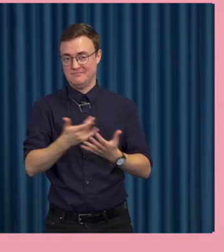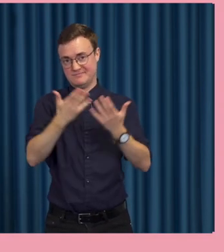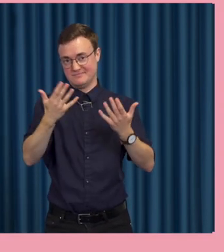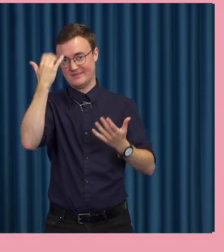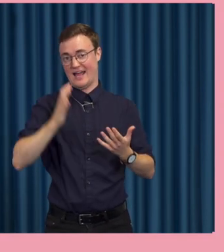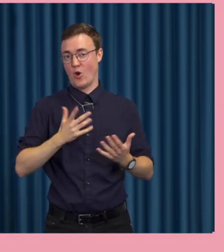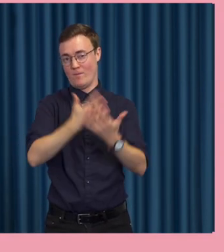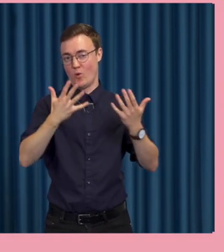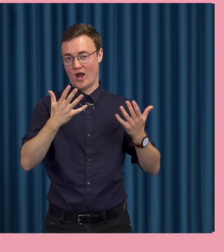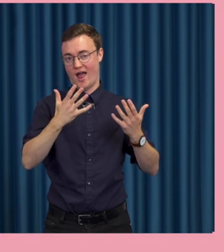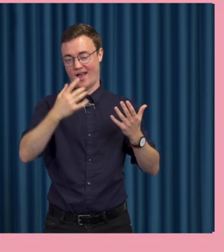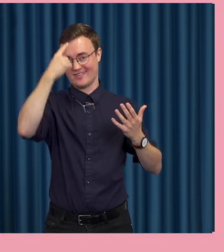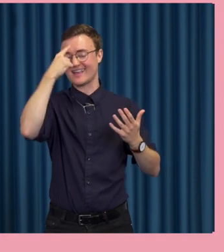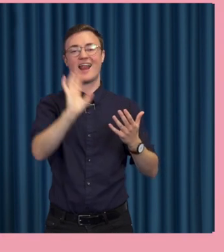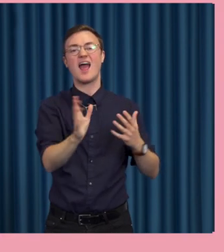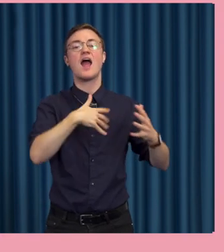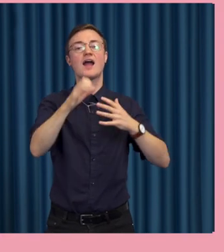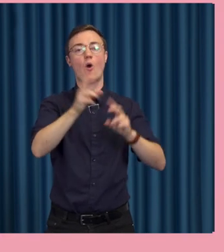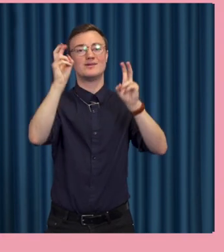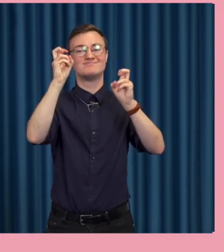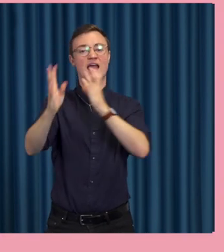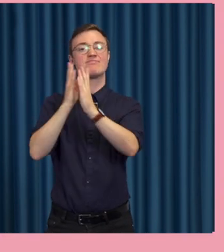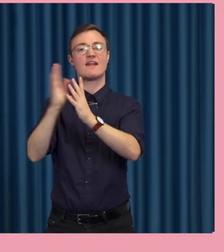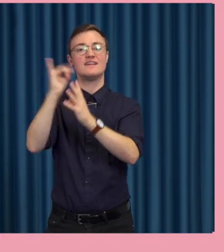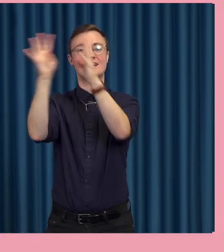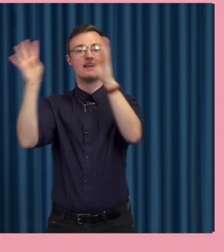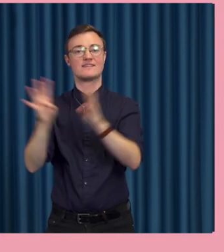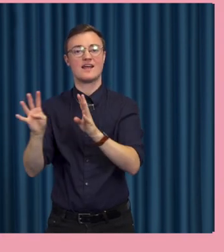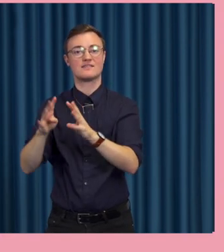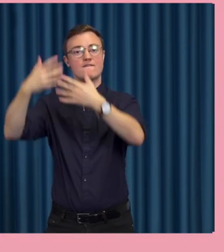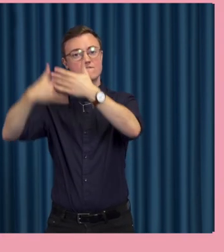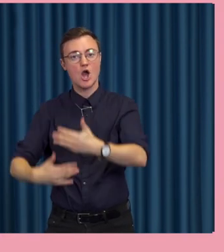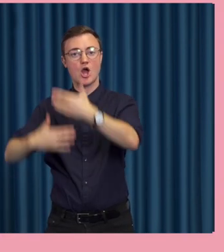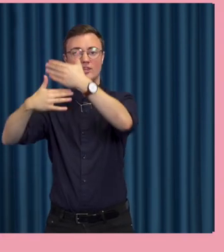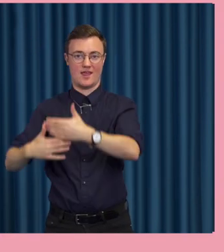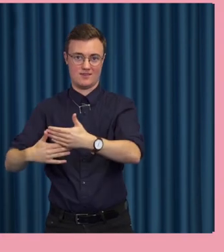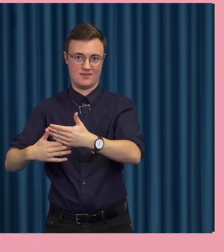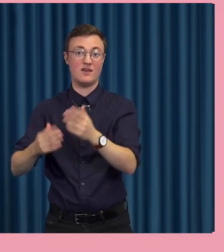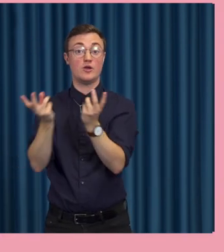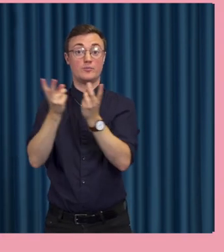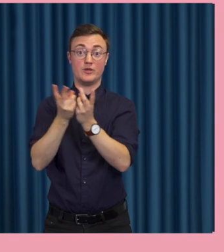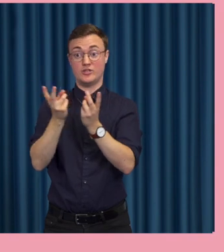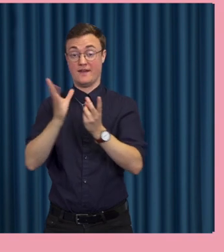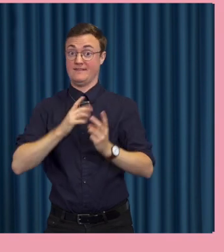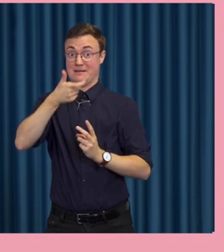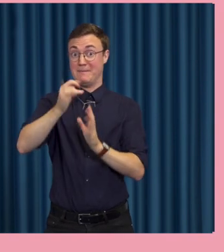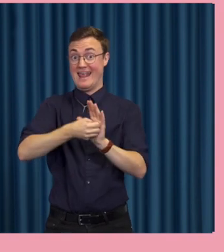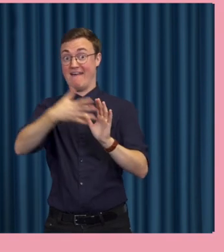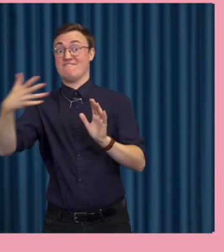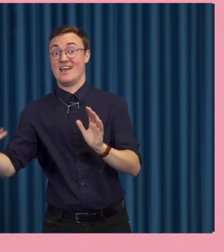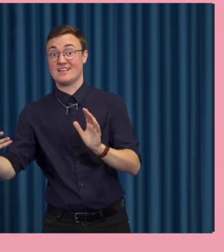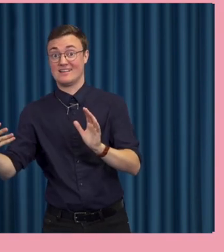tankar om, utan snarare på trafik och flöde liksom. Och det gör att det finns även massa rad sidoeffekter som vi inte